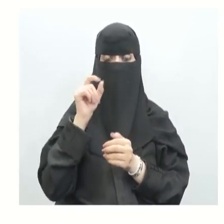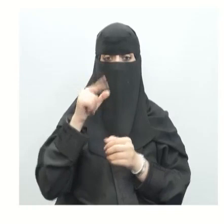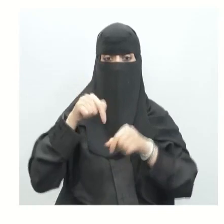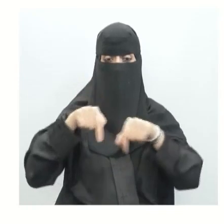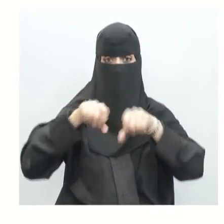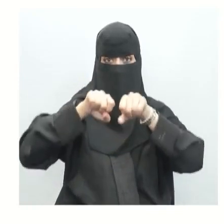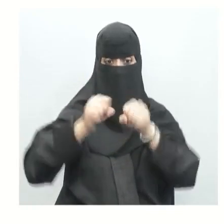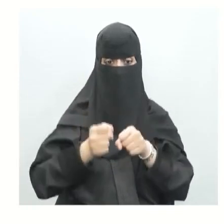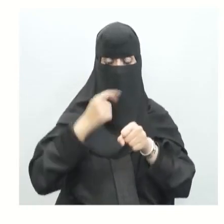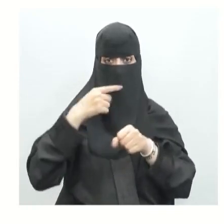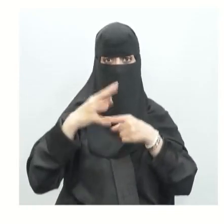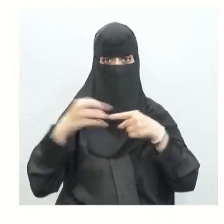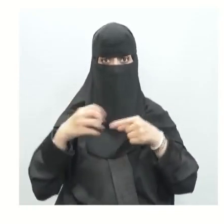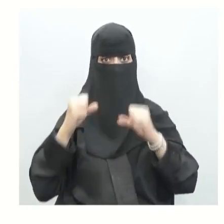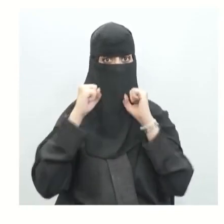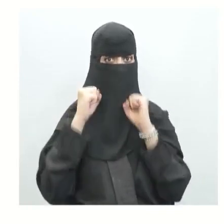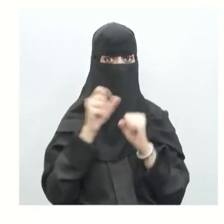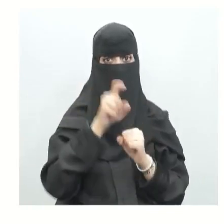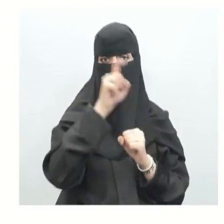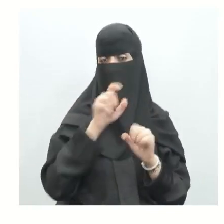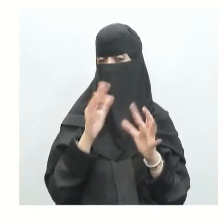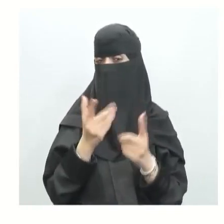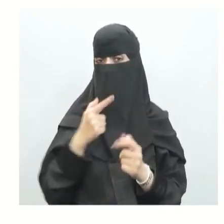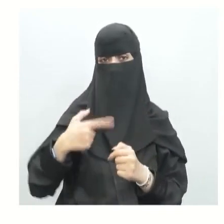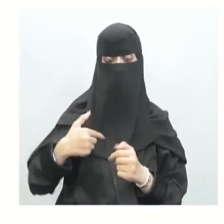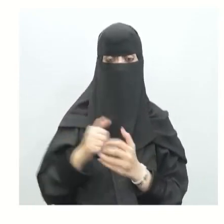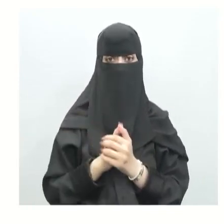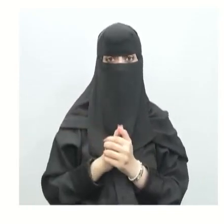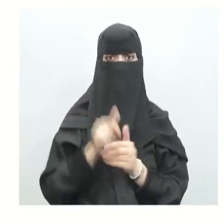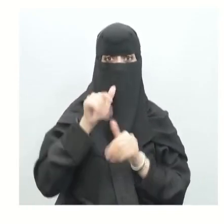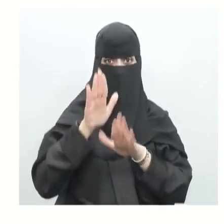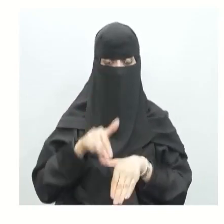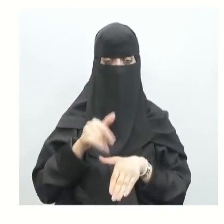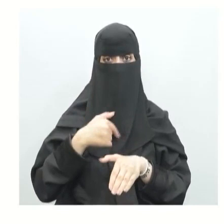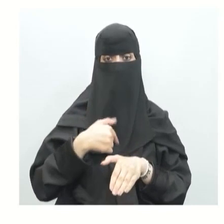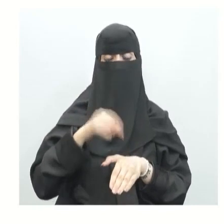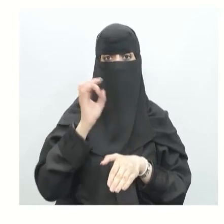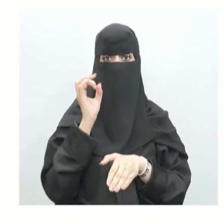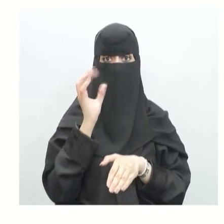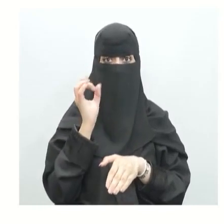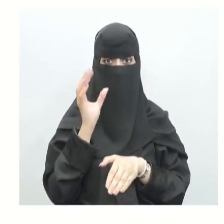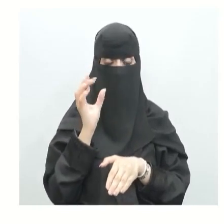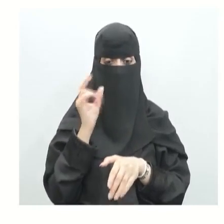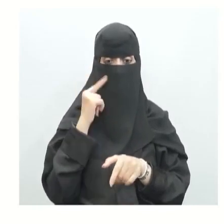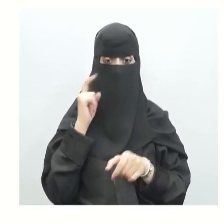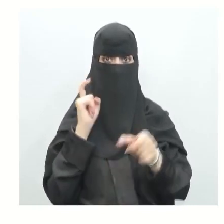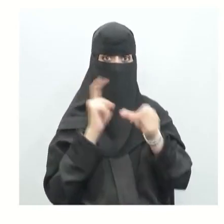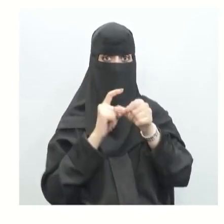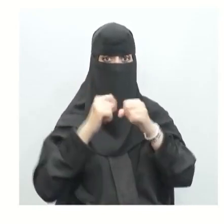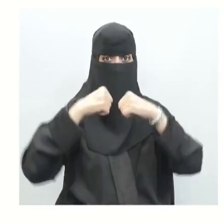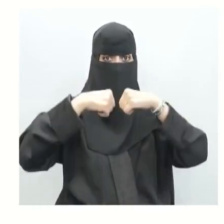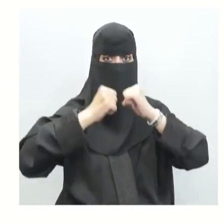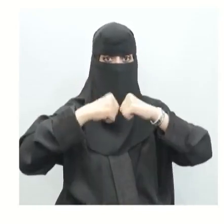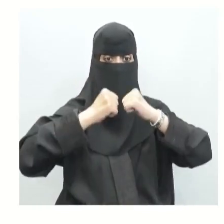المفاصل ويفقدها قوتها نحن تعلمنا قبل قليل ممكن في آخر جزئية تعرفنا عليها وهو موضوع الأمراض التي